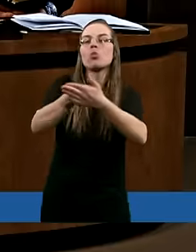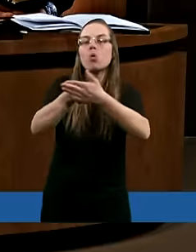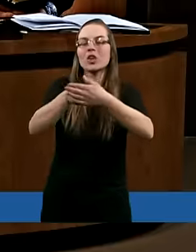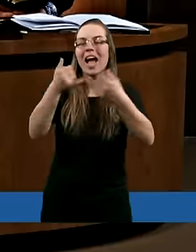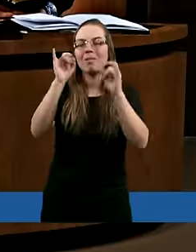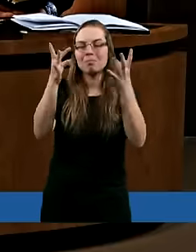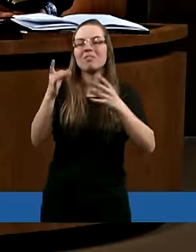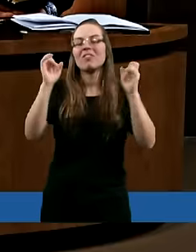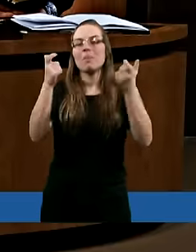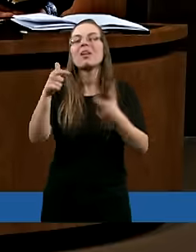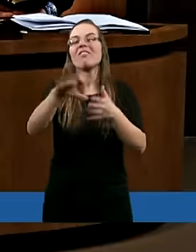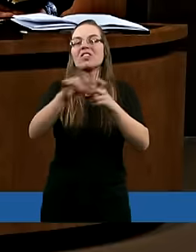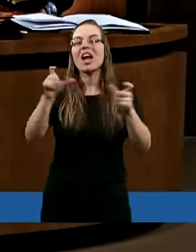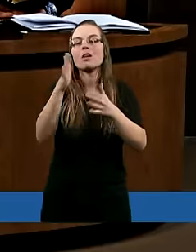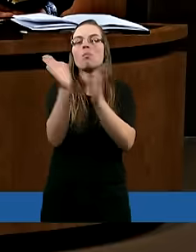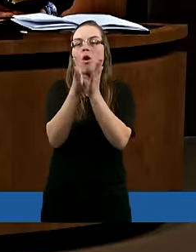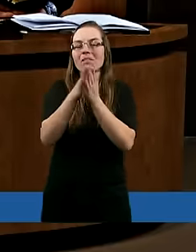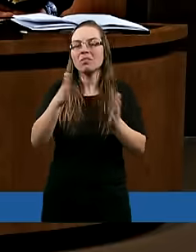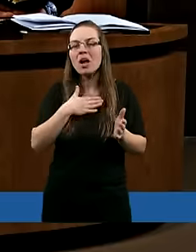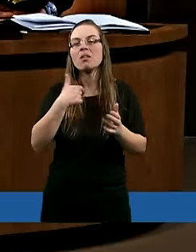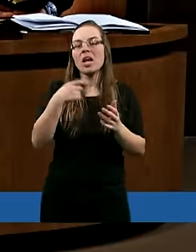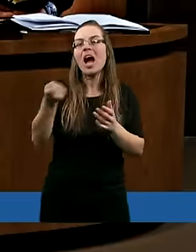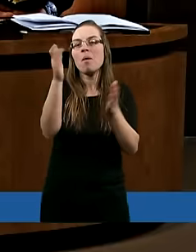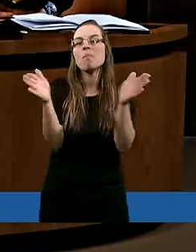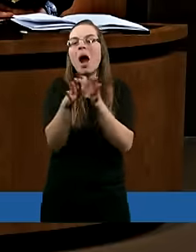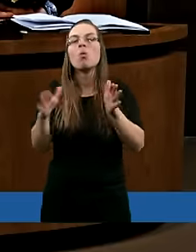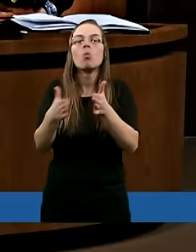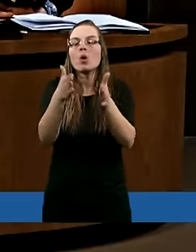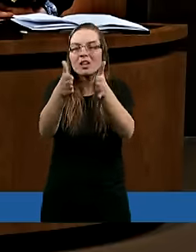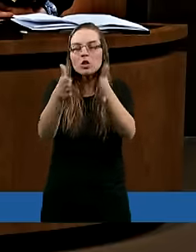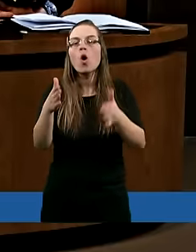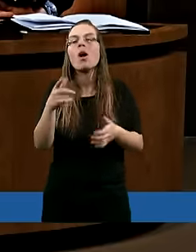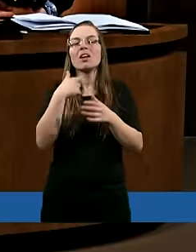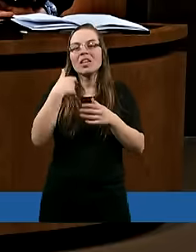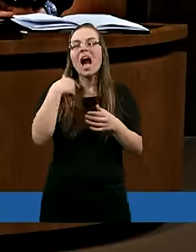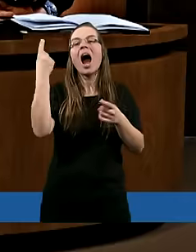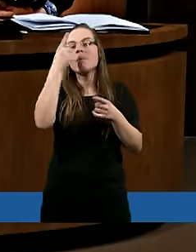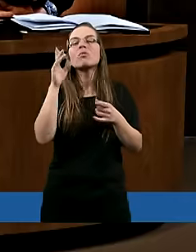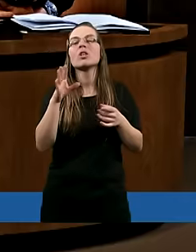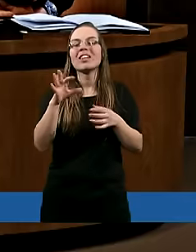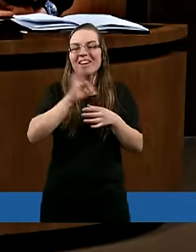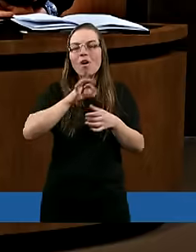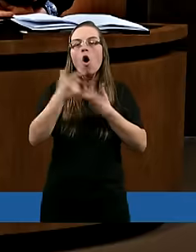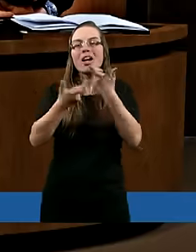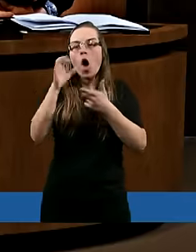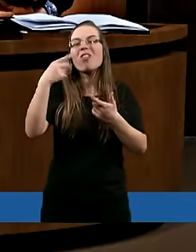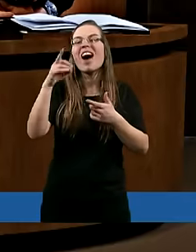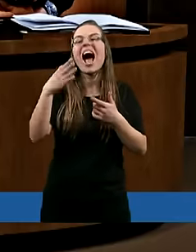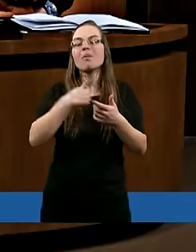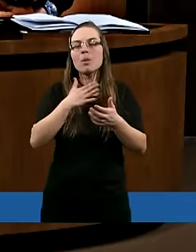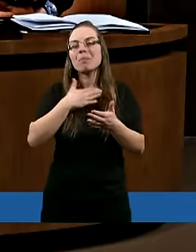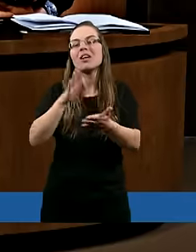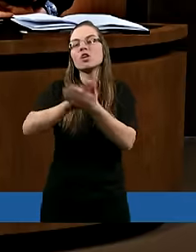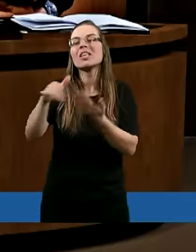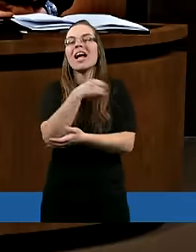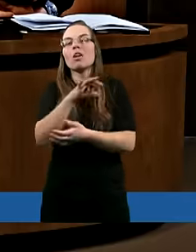Dokładnie w tym momencie modlitwy. Ja tutaj się modliłam, jadąc małą uliczką, odwalałam, że tak powiem, swoje, żeby mieć czyste sumienie